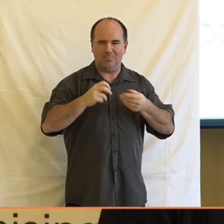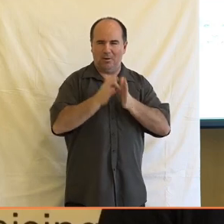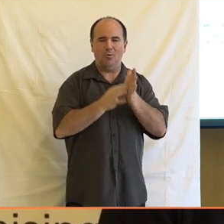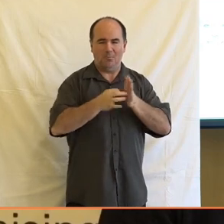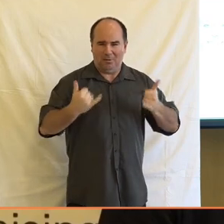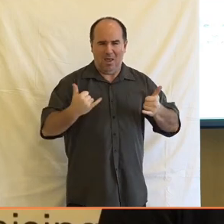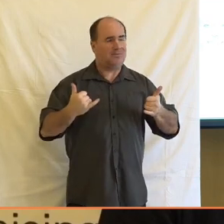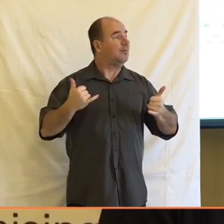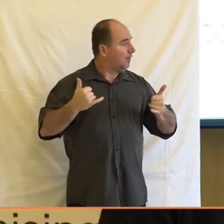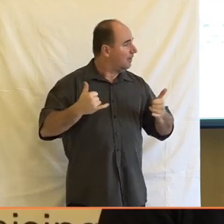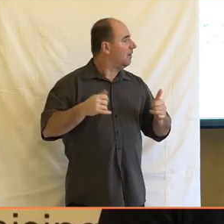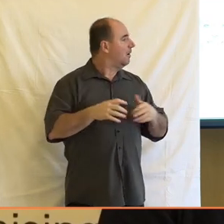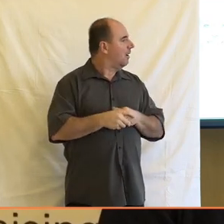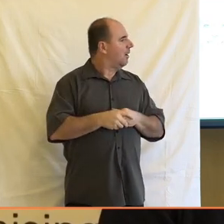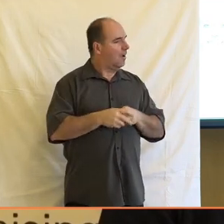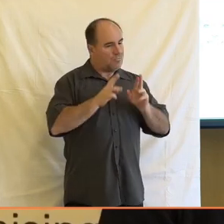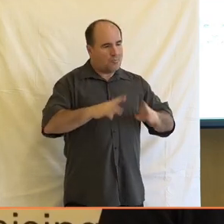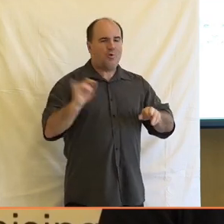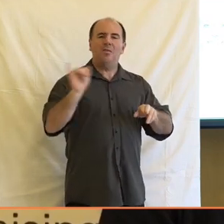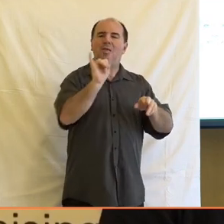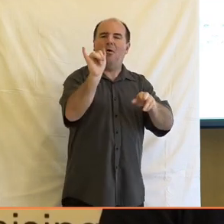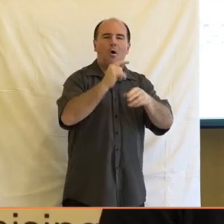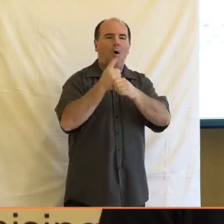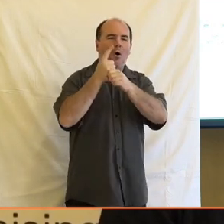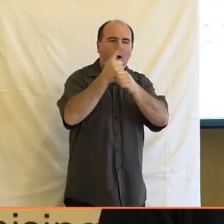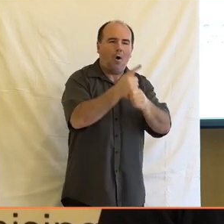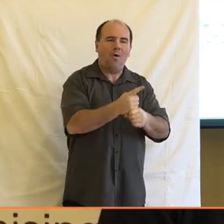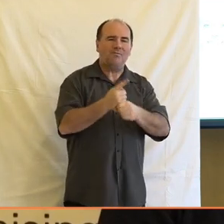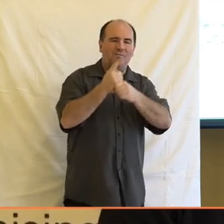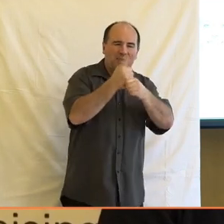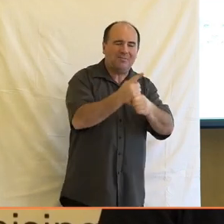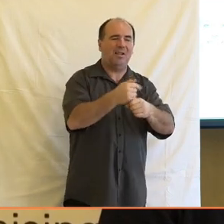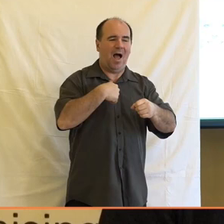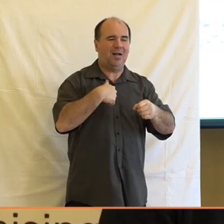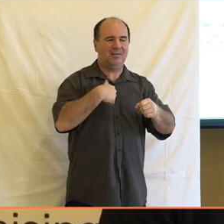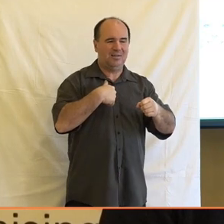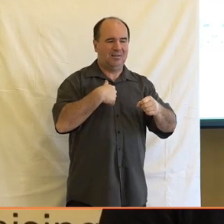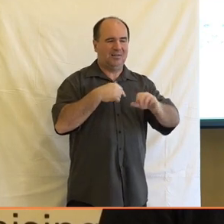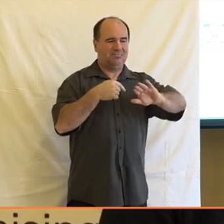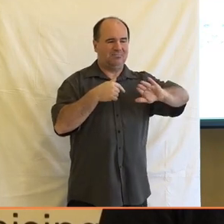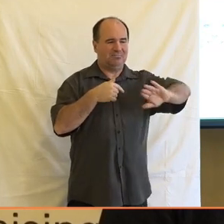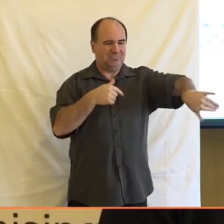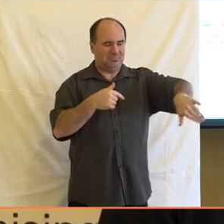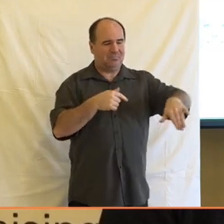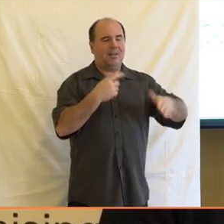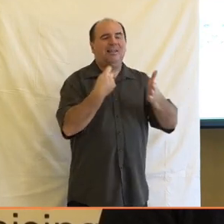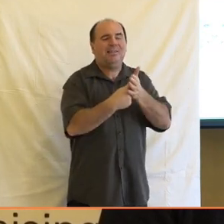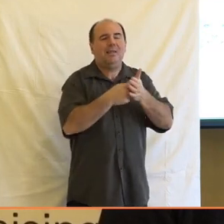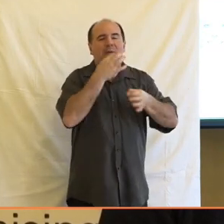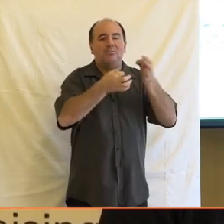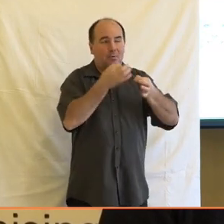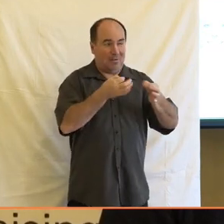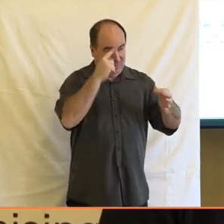tak to může vlastně některé lidi prakticky úplně odstavovat od některých typů informací, což může být vysoce